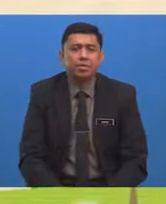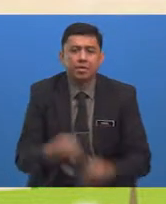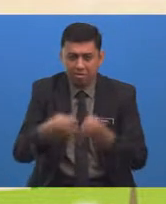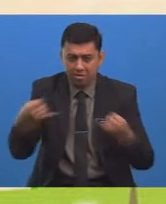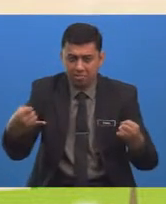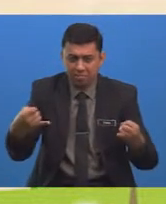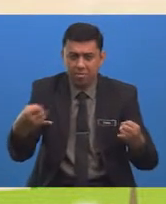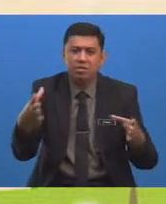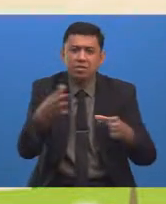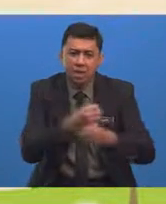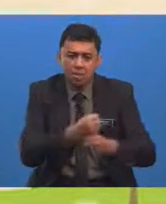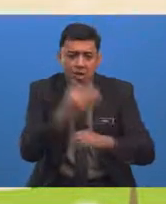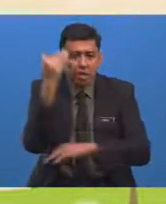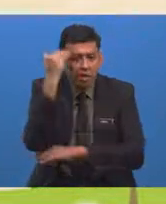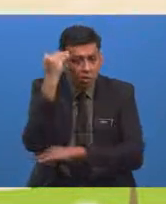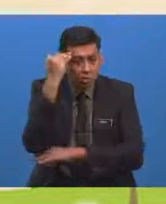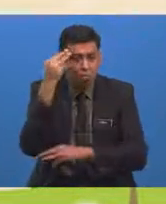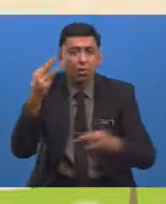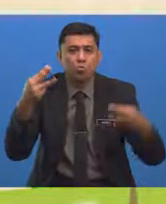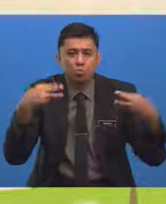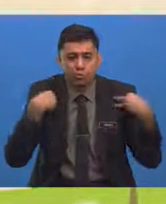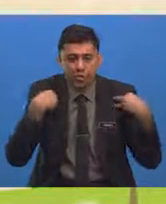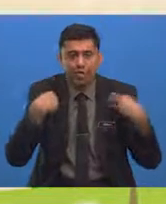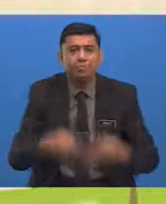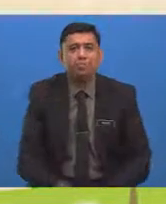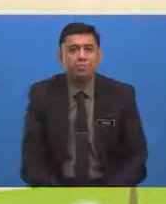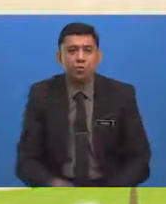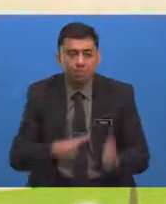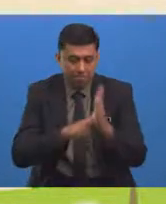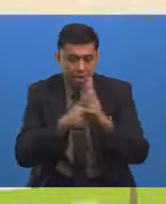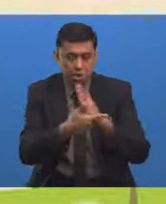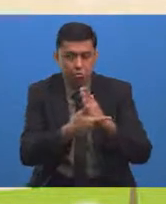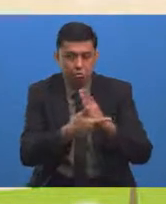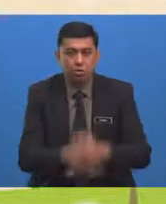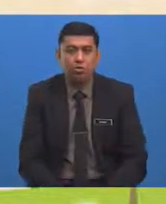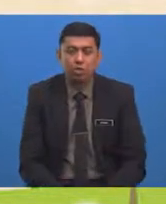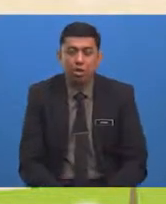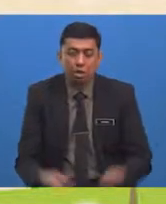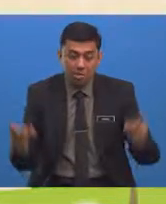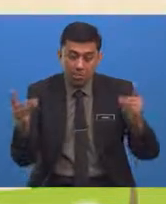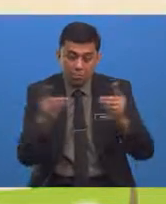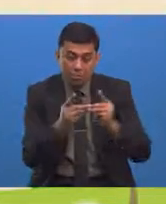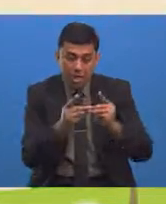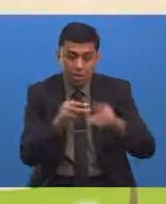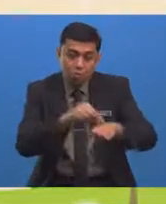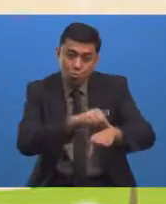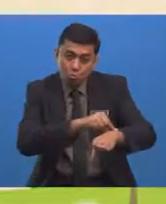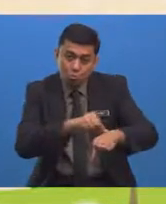Hanya dapat kita ketahui kewujudannya Melalui penemuan fosil,